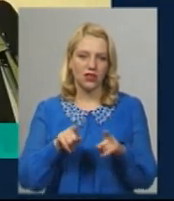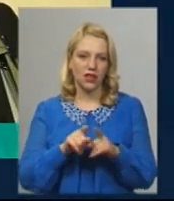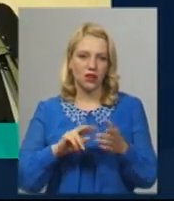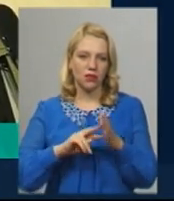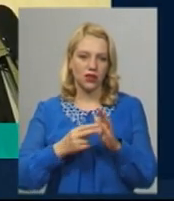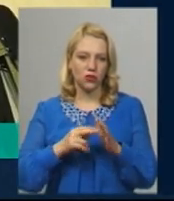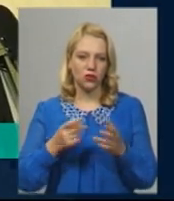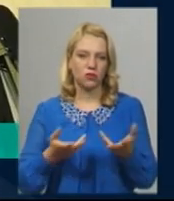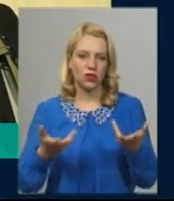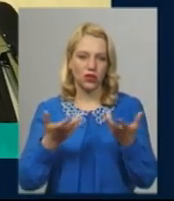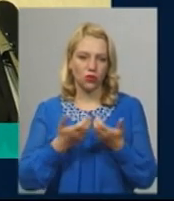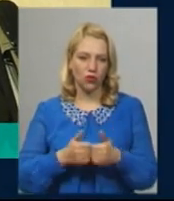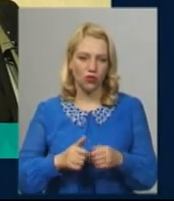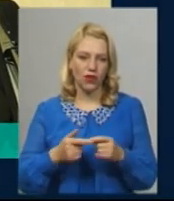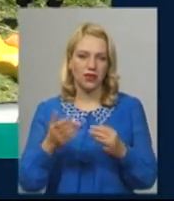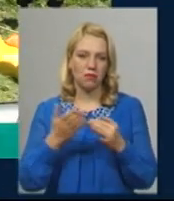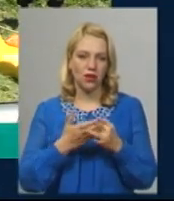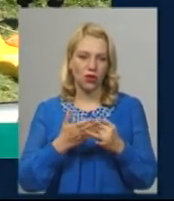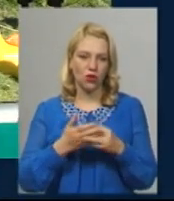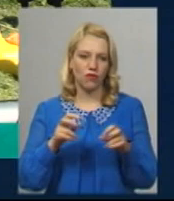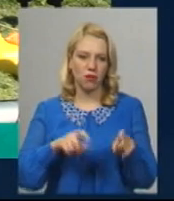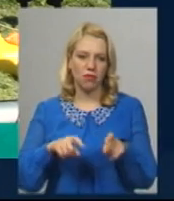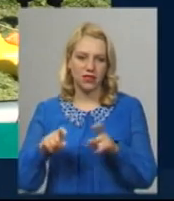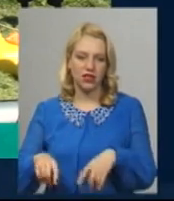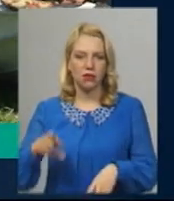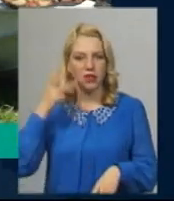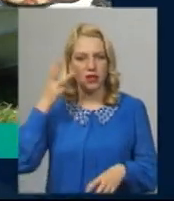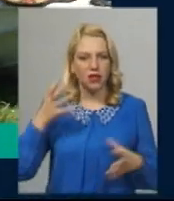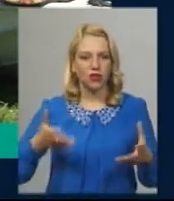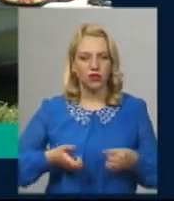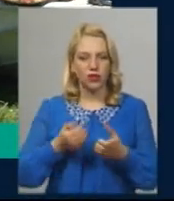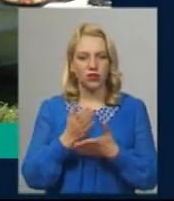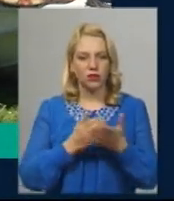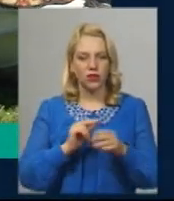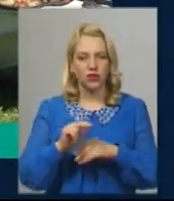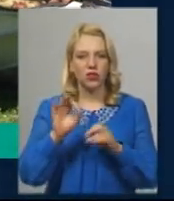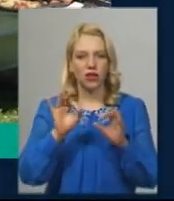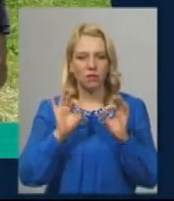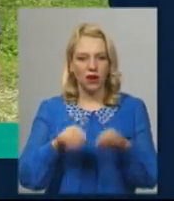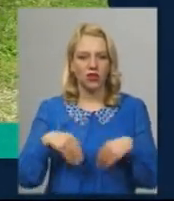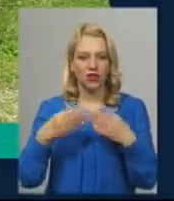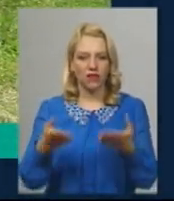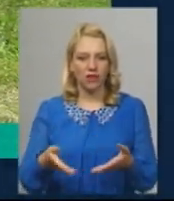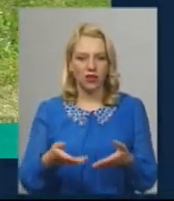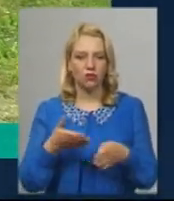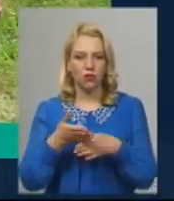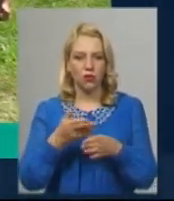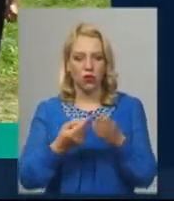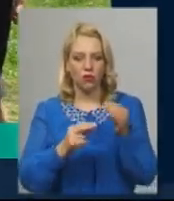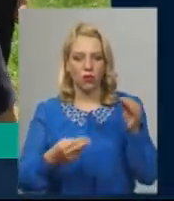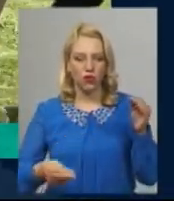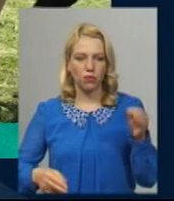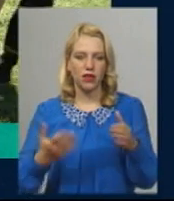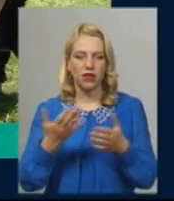підрахувати пільгових пасажирів у транспорті Хмельницькі рятувальники навчали, як правильно надавати допомогу потопельникам, яких в області від